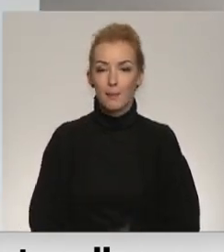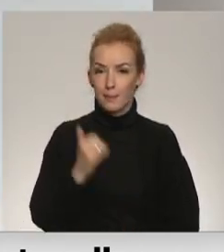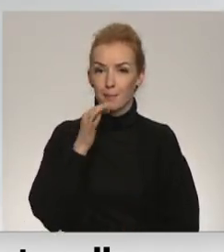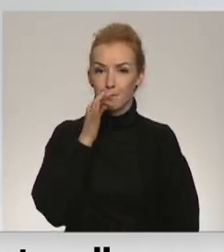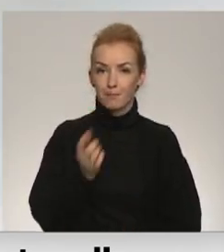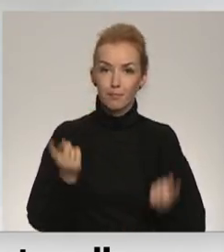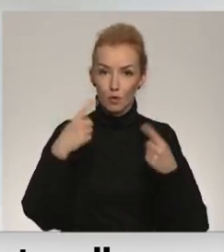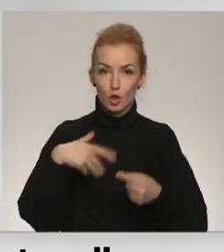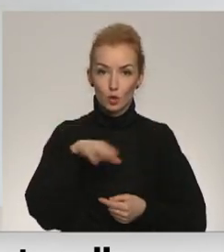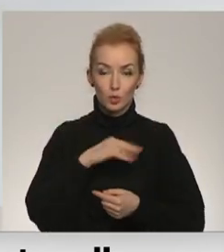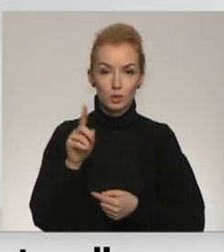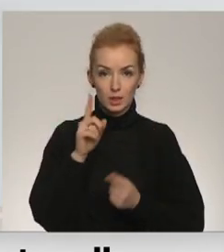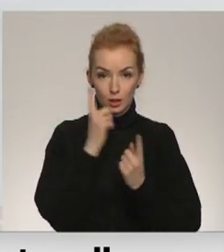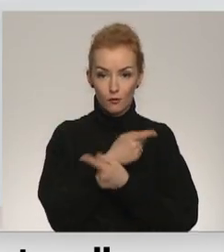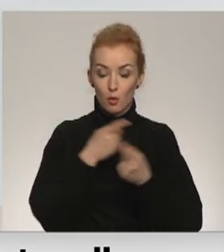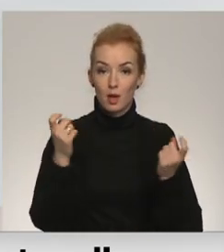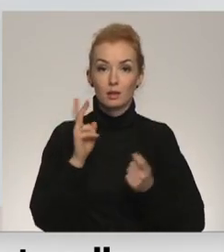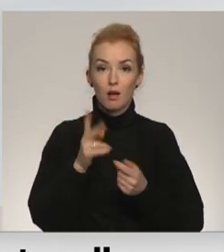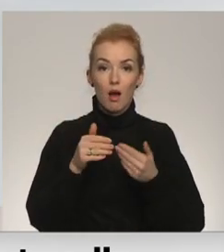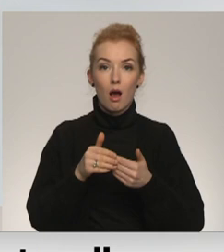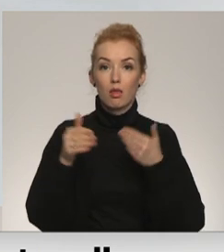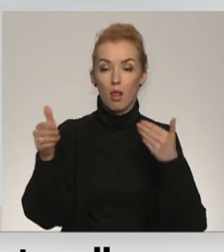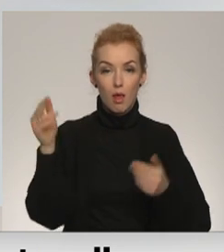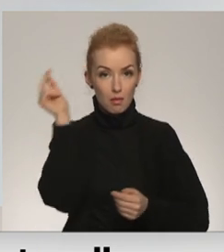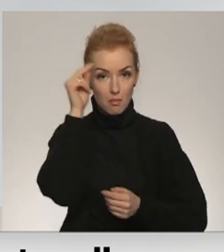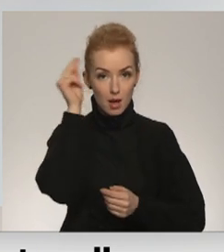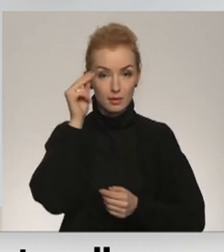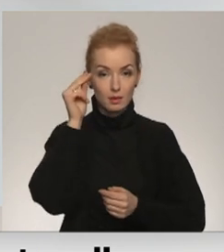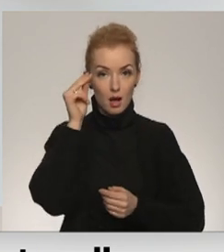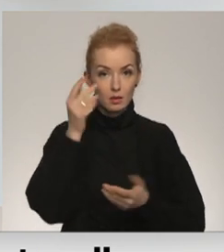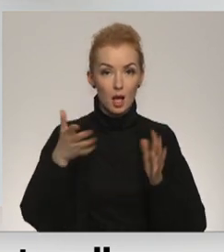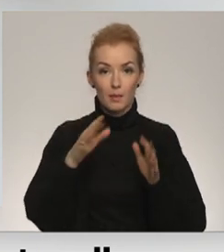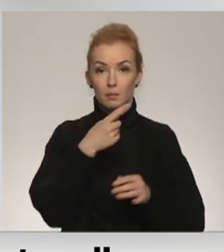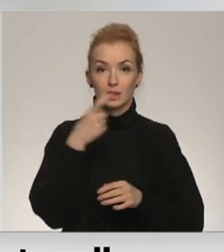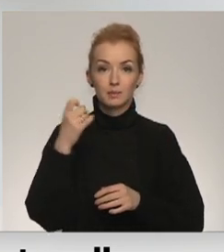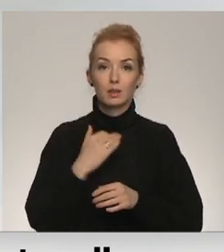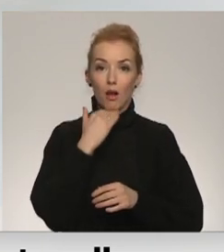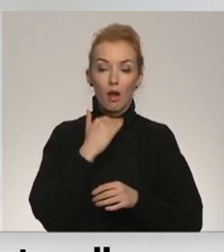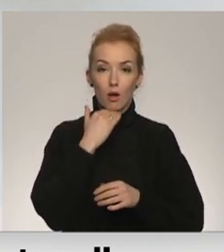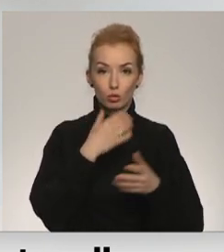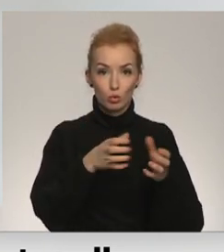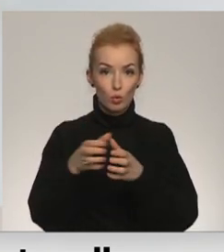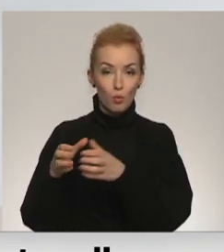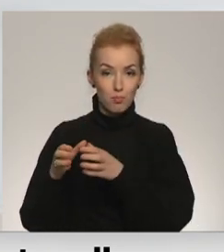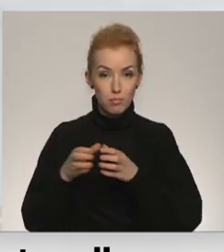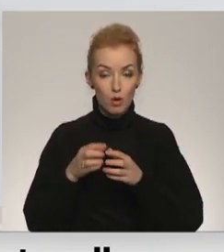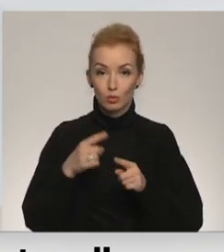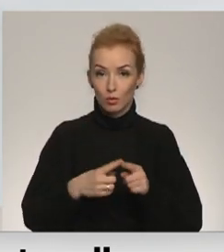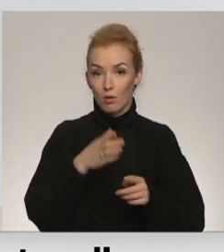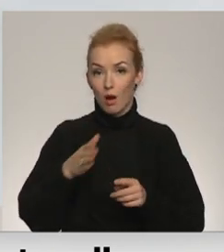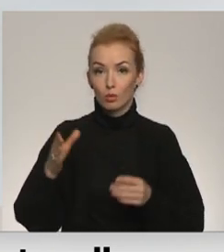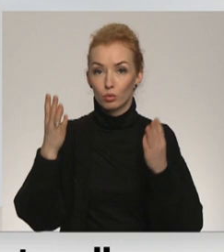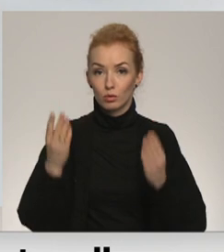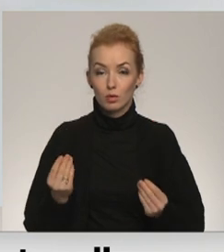mums jau ir informācija, ka attālināti mācās vairāk kā simts klašu komplekti un katru dienu